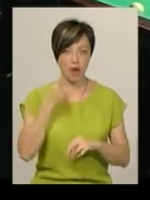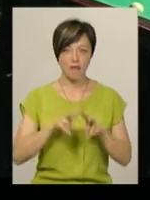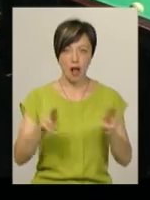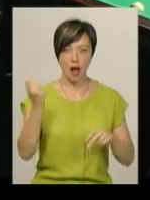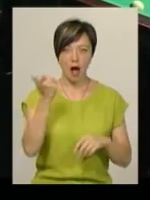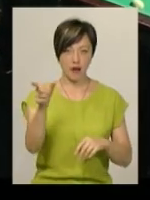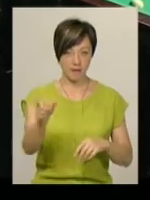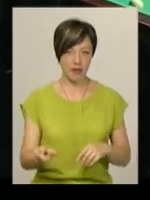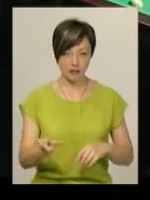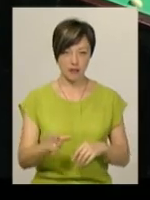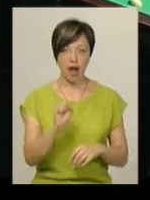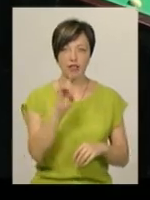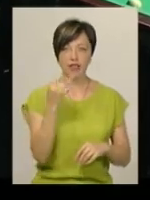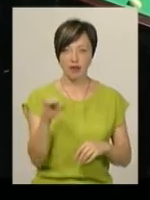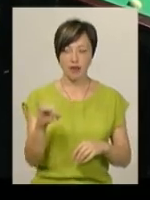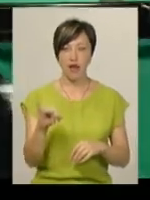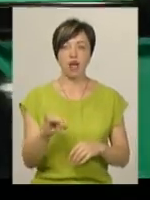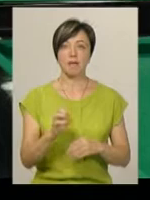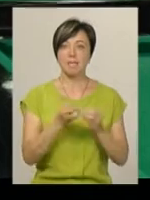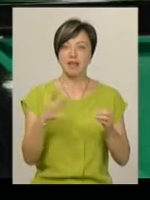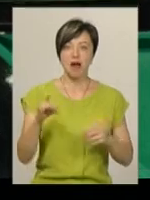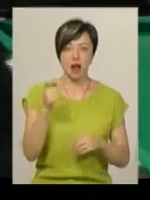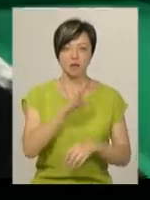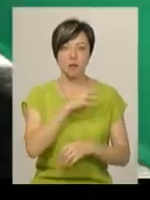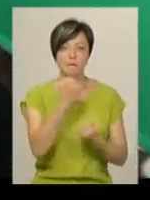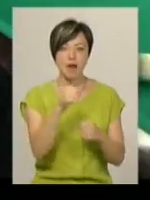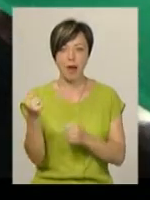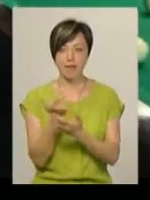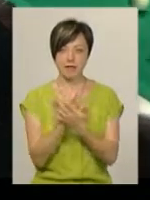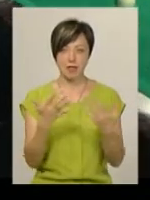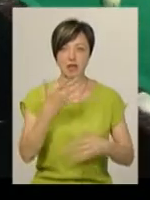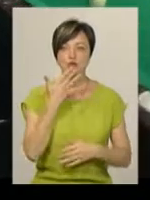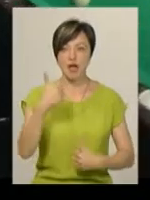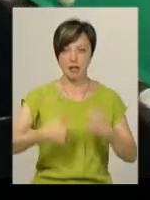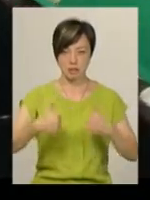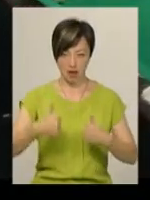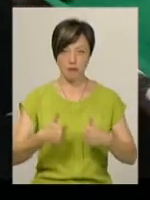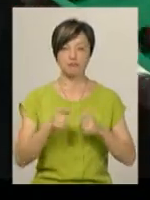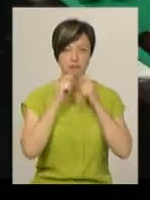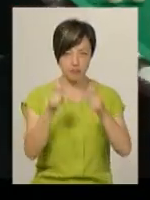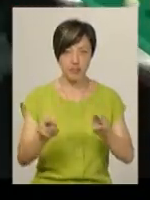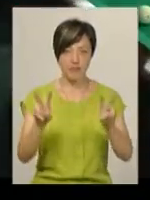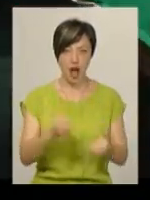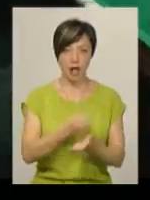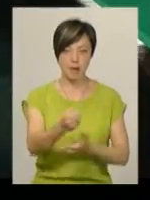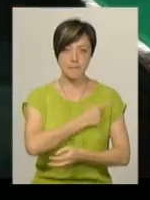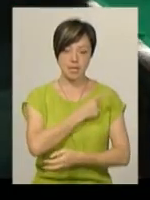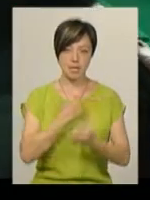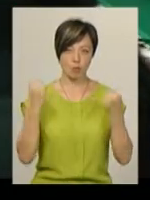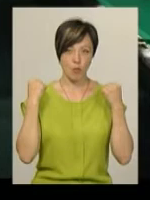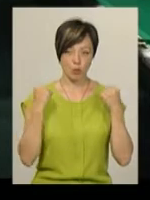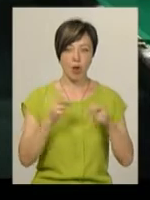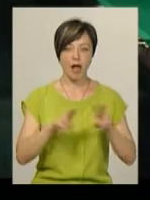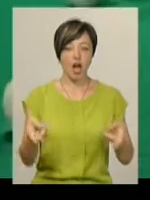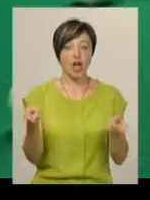як от харків'яни Андрій Родіонов. Він щонайменше 15 разів перемагав у національних змаганнях, за що юніору присвоїли звання кандидатом майстри спорту.